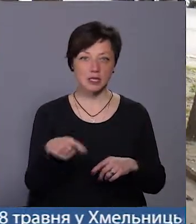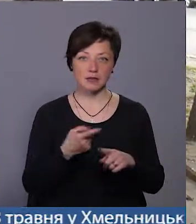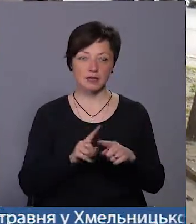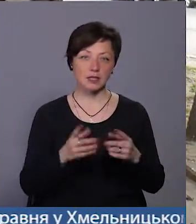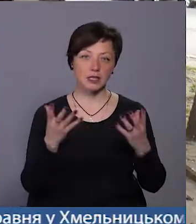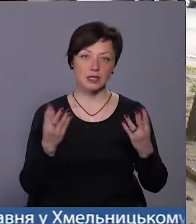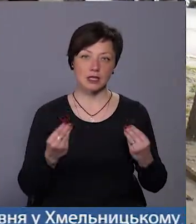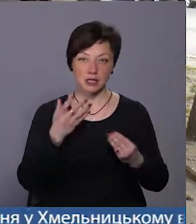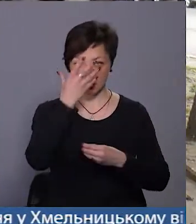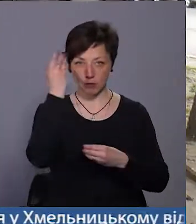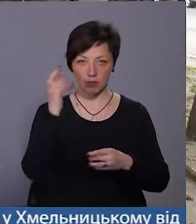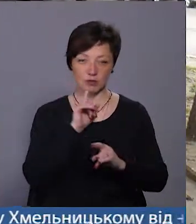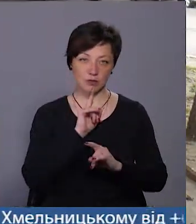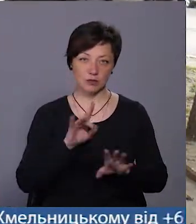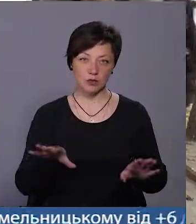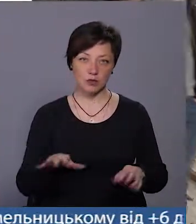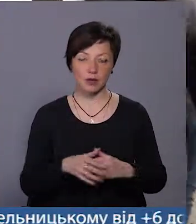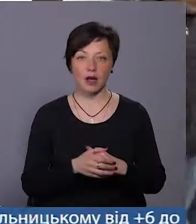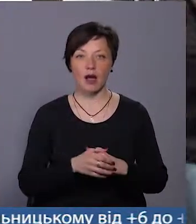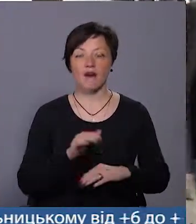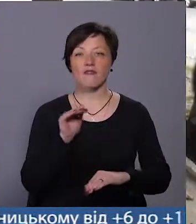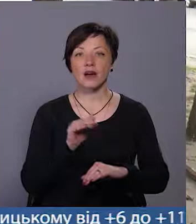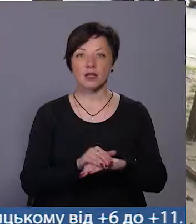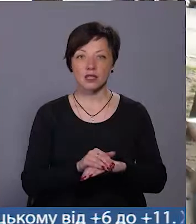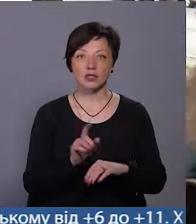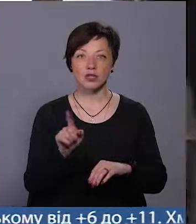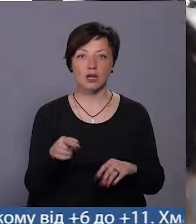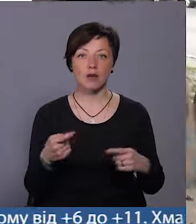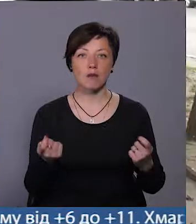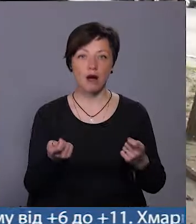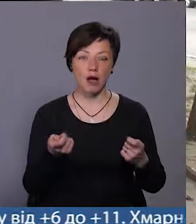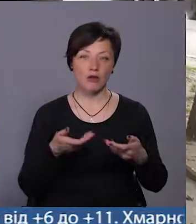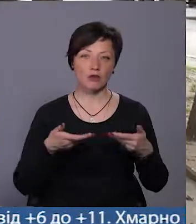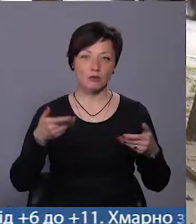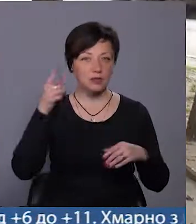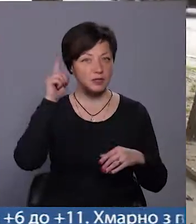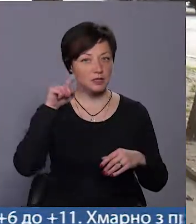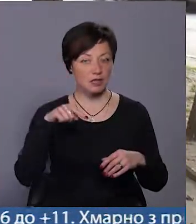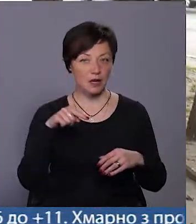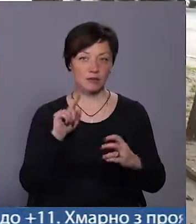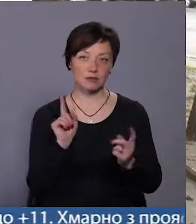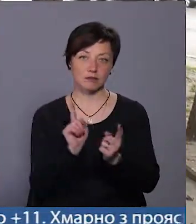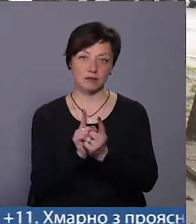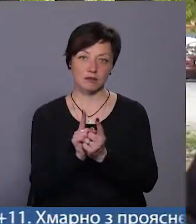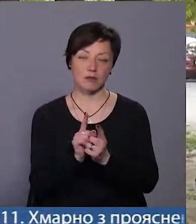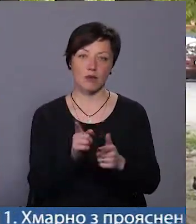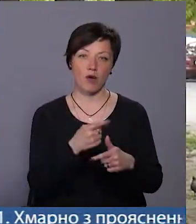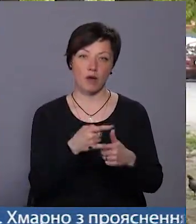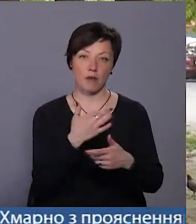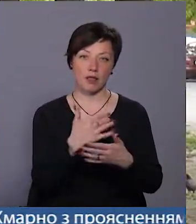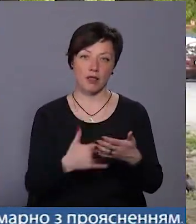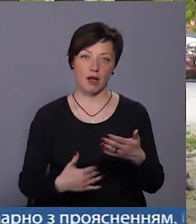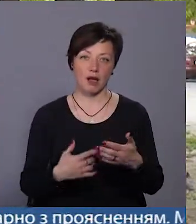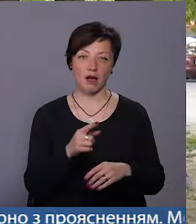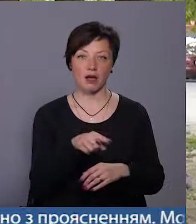дні забуто не буде. Фактично їх настільки мало, що ми їх знаємо в обличчя, ми знаємо їх по іменах. Їм